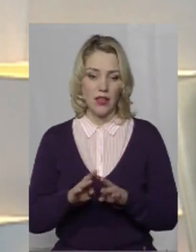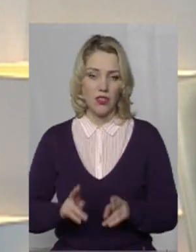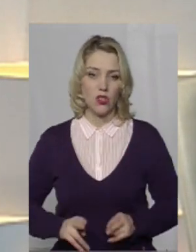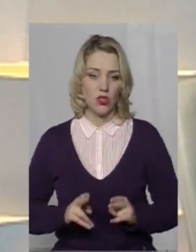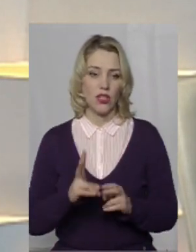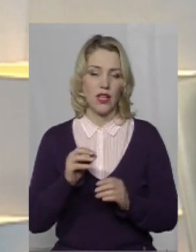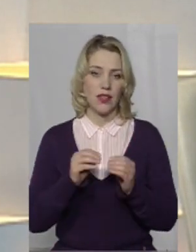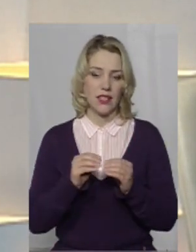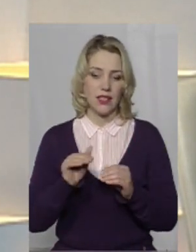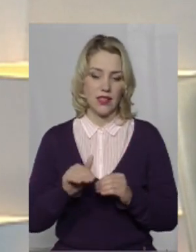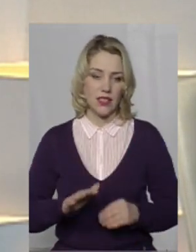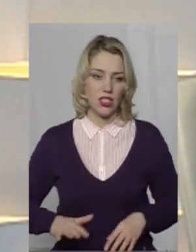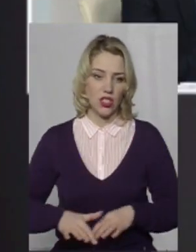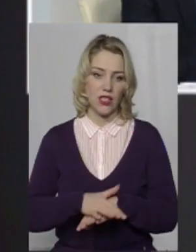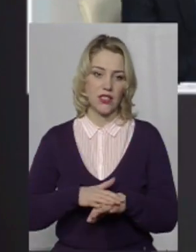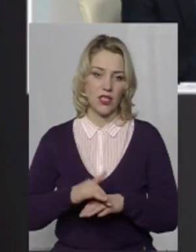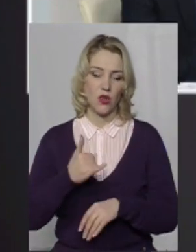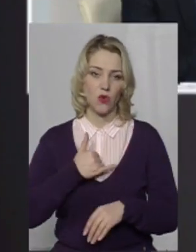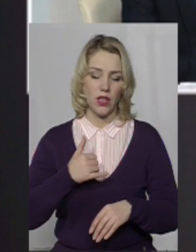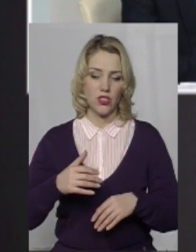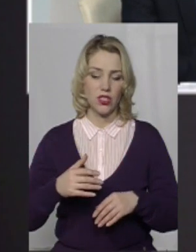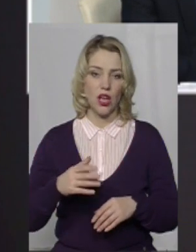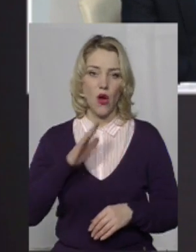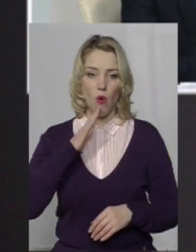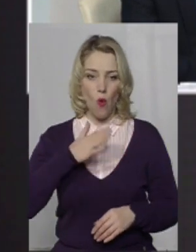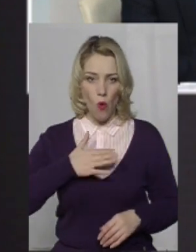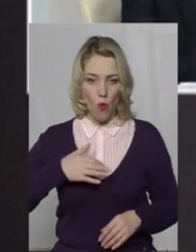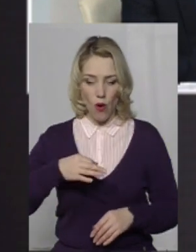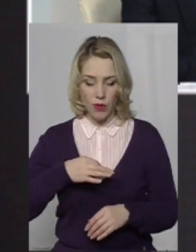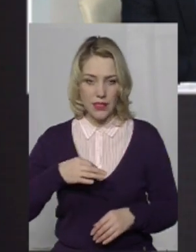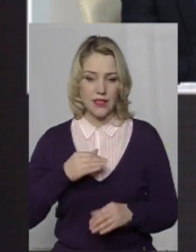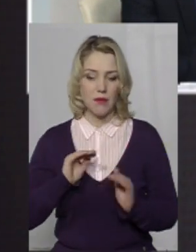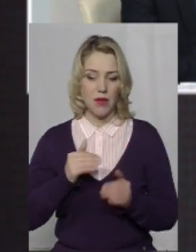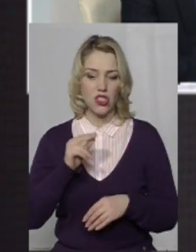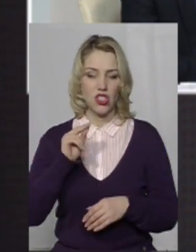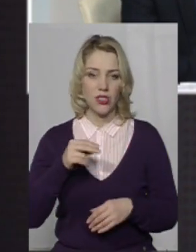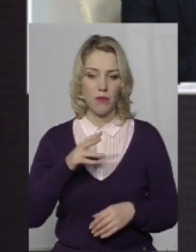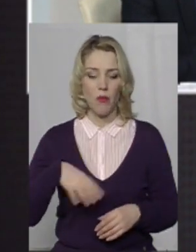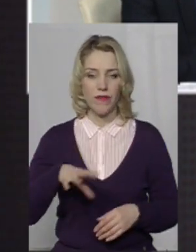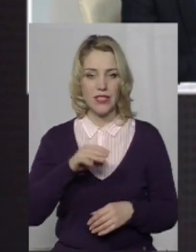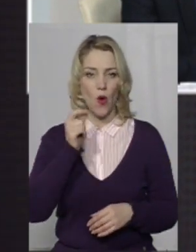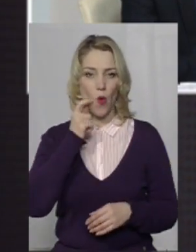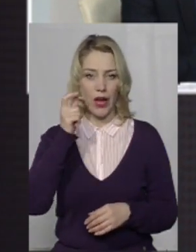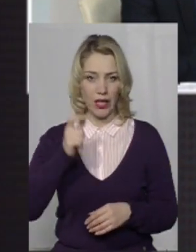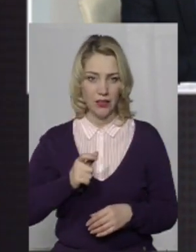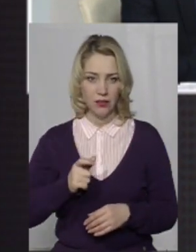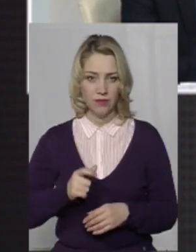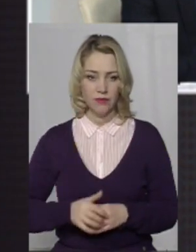на 10 тисяч населення у нашій з вами області, звичайно, менший, чим по Україні, і